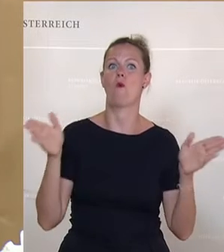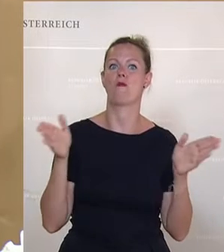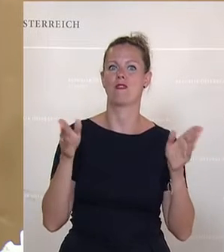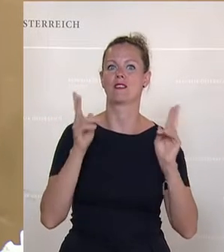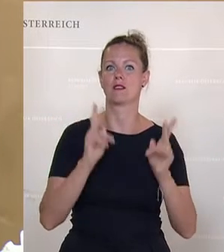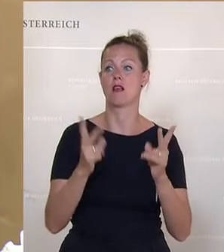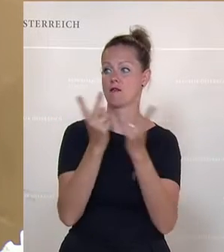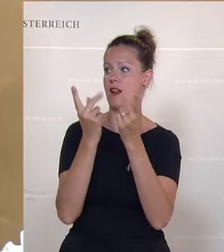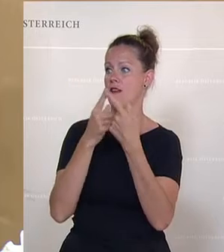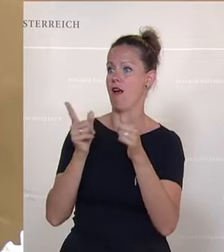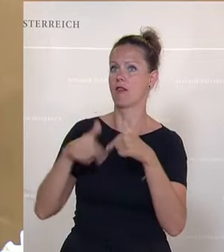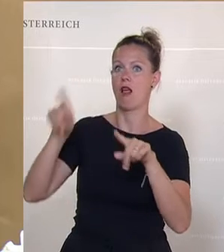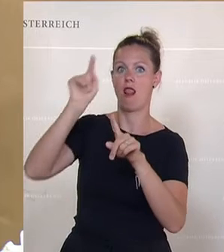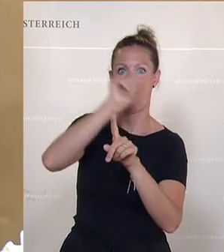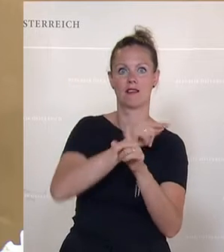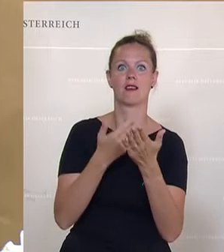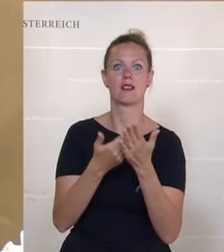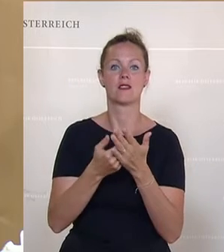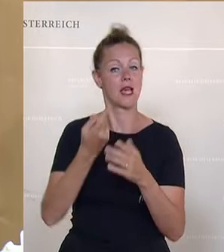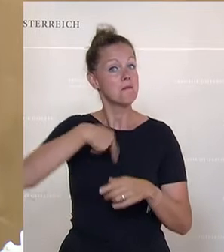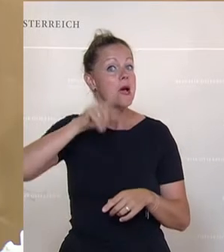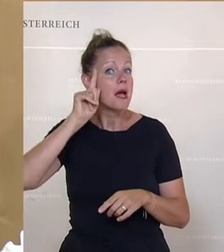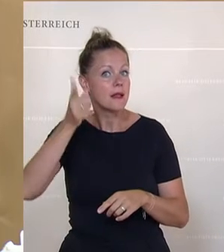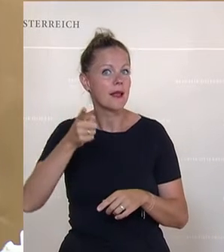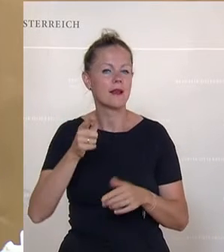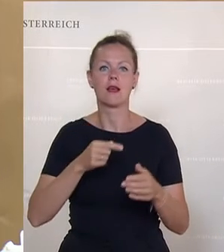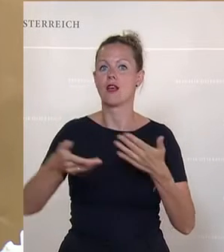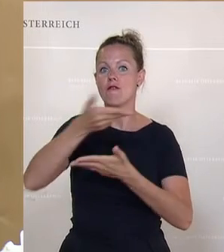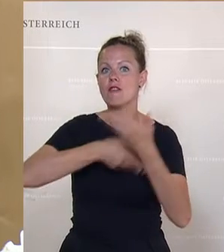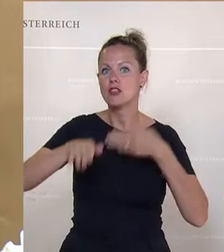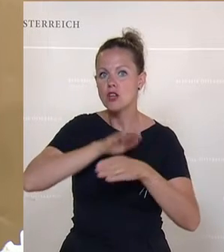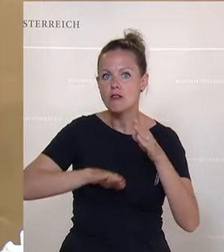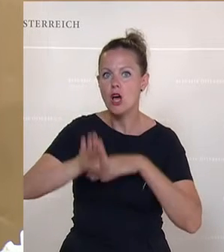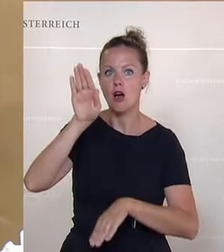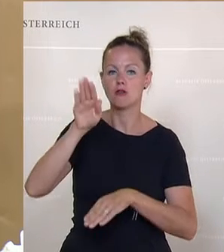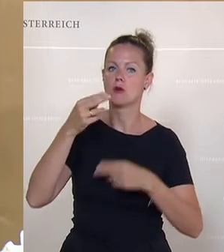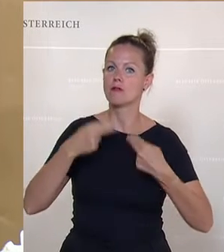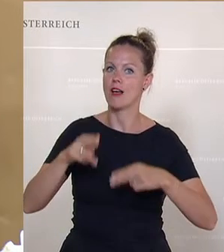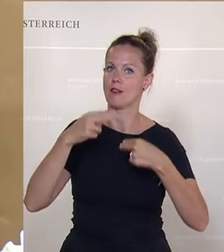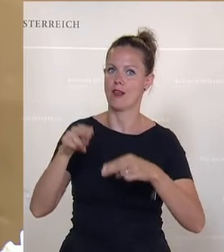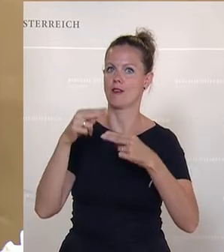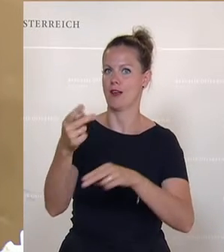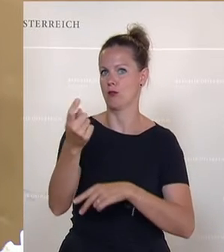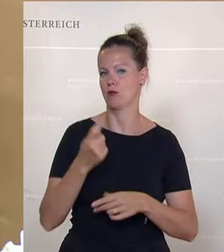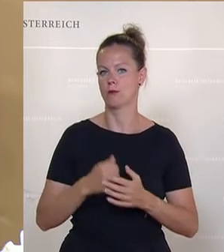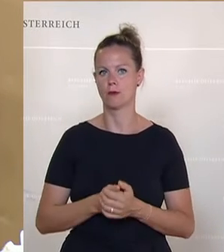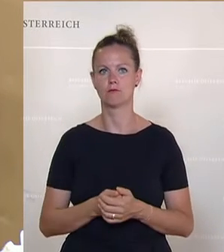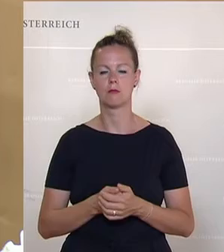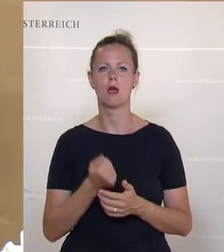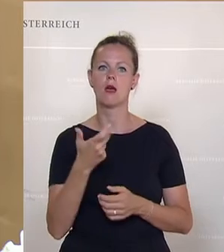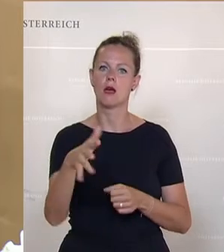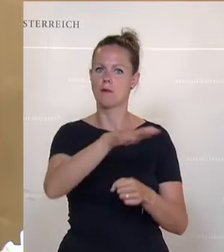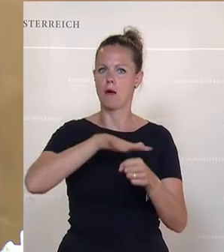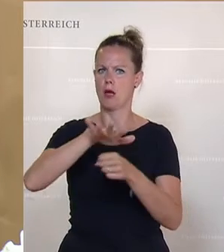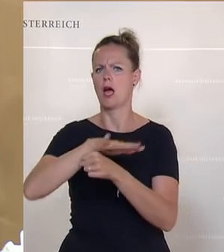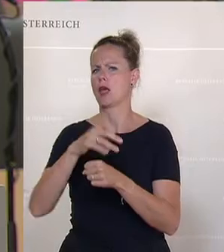anderen Ländern der Fall war. Und deswegen gehe ich auch davon aus, dass der wirtschaftliche Aufschwung weitergehen wird. Wir haben natürlich in manchen Bereichen weiter Herausforderungen.